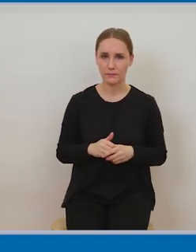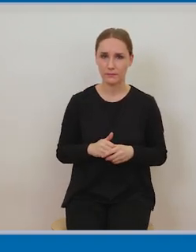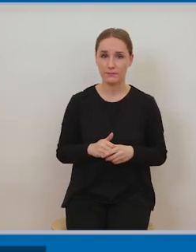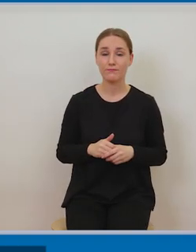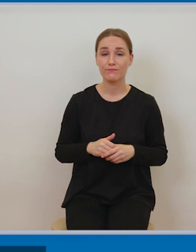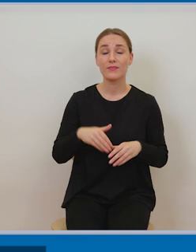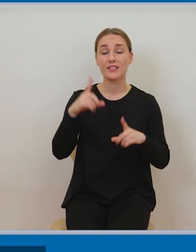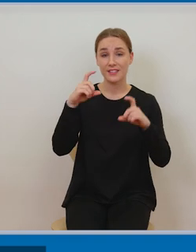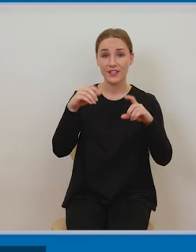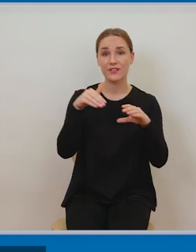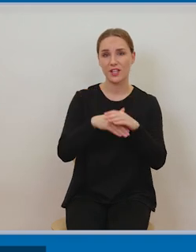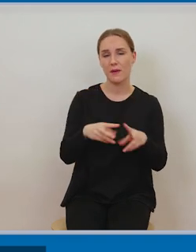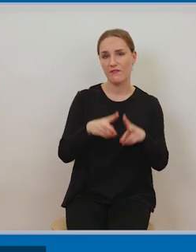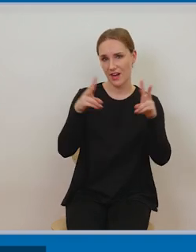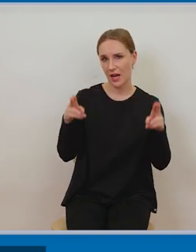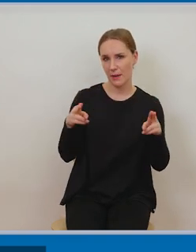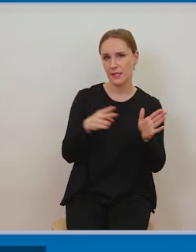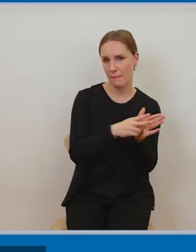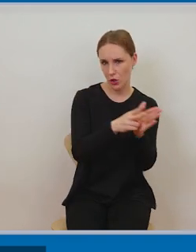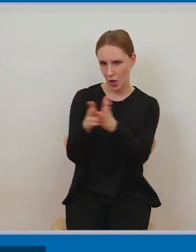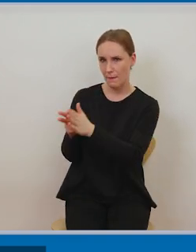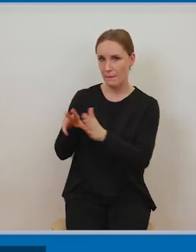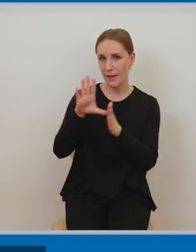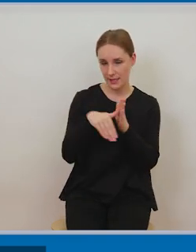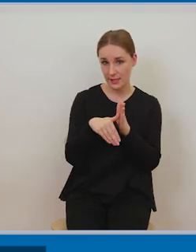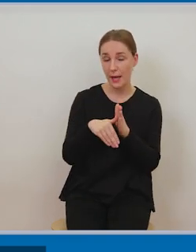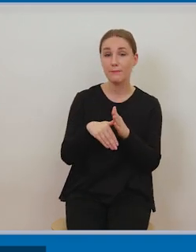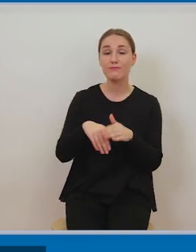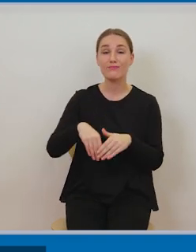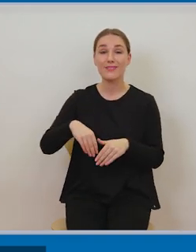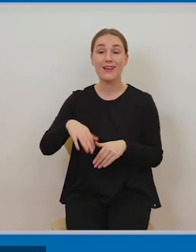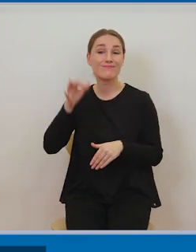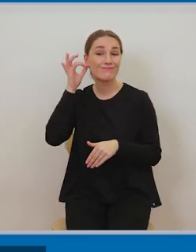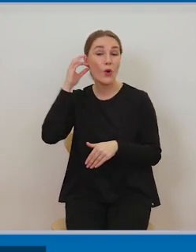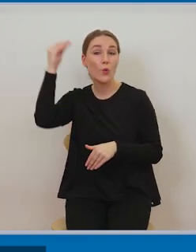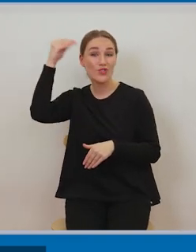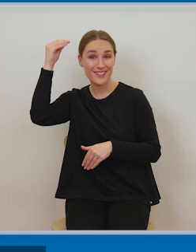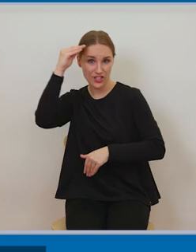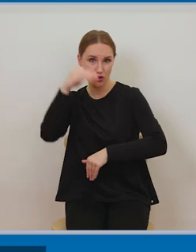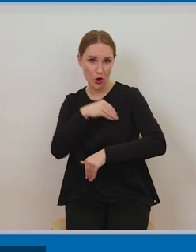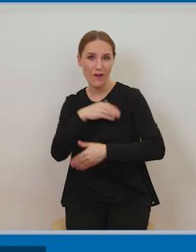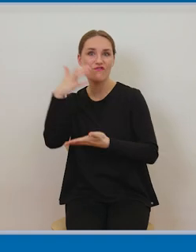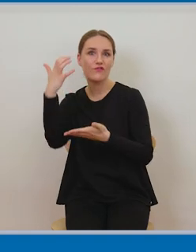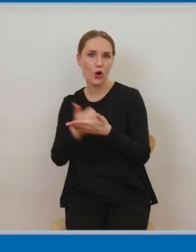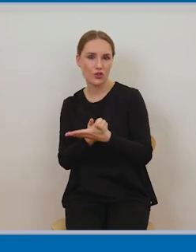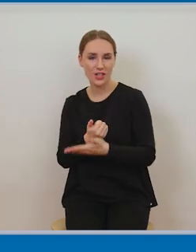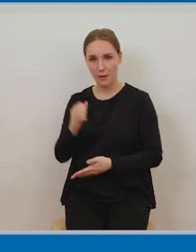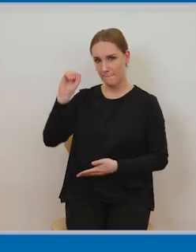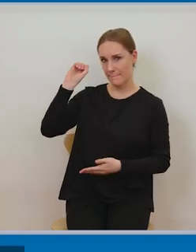wykorzystane przez uczennice szkoły w prezentacji, którą przygotowała w ramach zadania domowego.